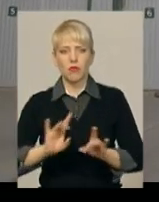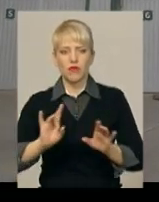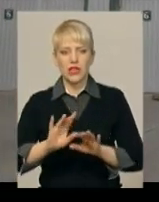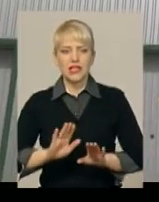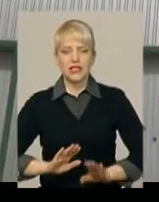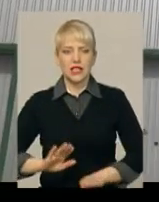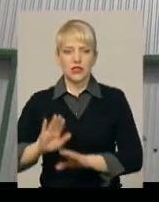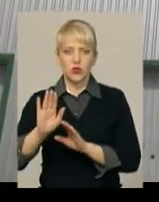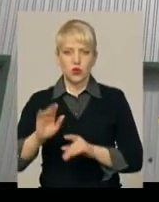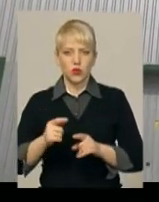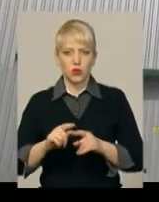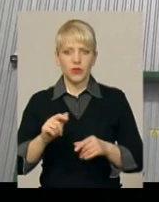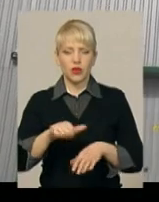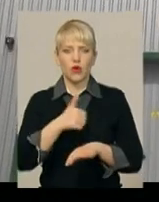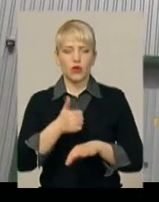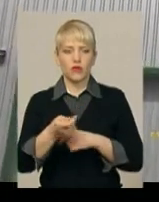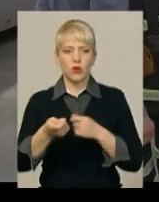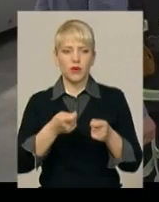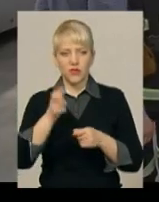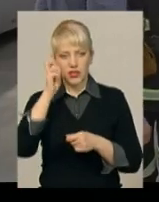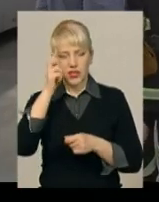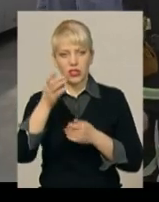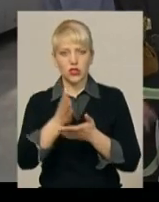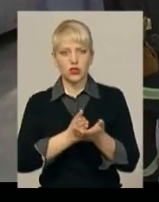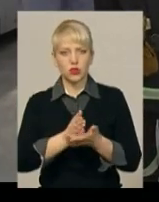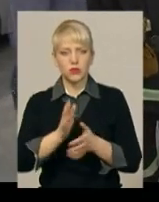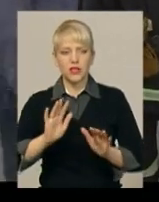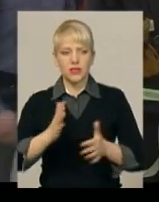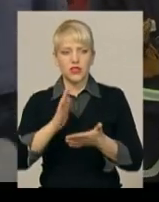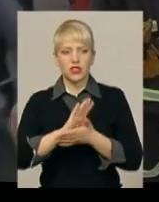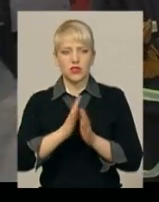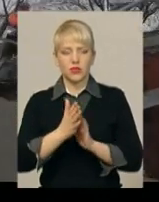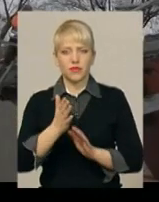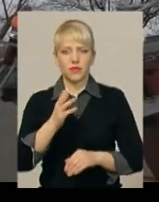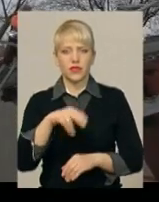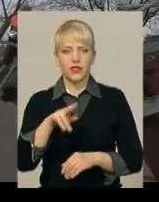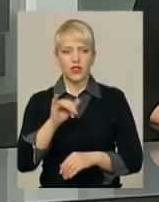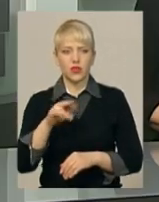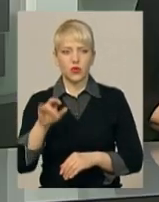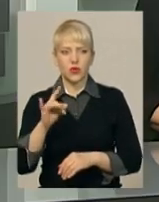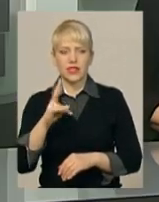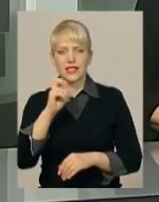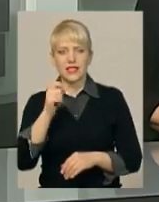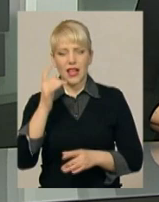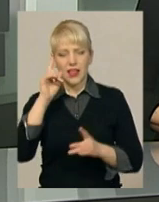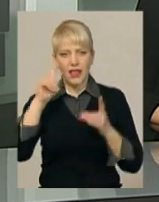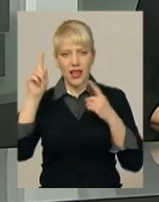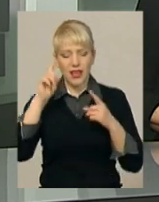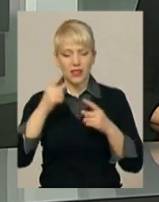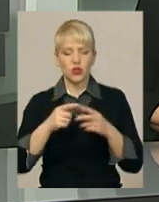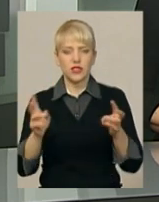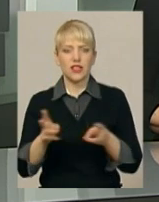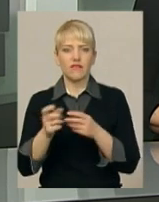координаційного центру головного управління Держслужби з надзвичайних ситуацій Андрій Дідур, за легендою загоряння